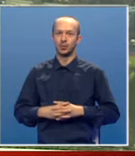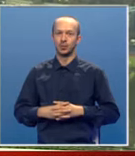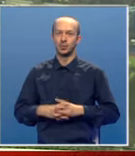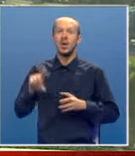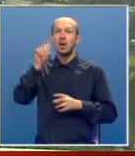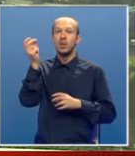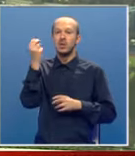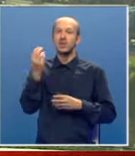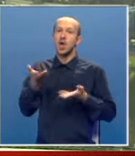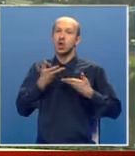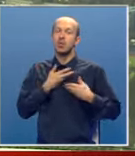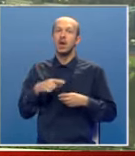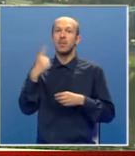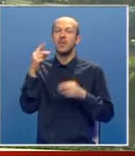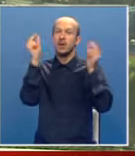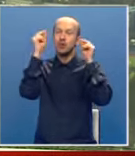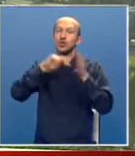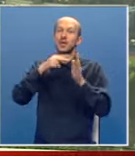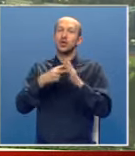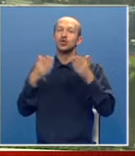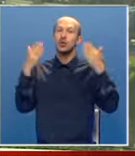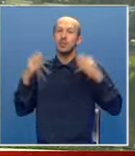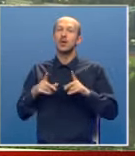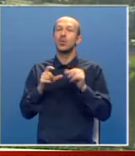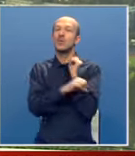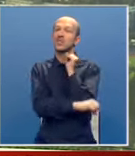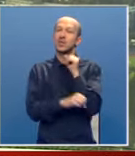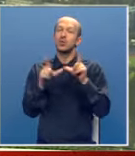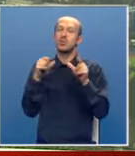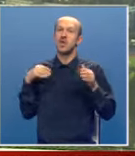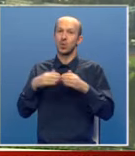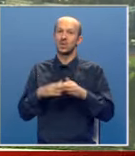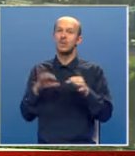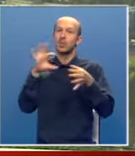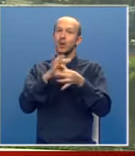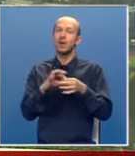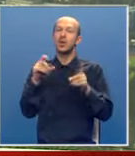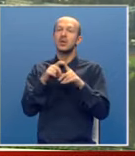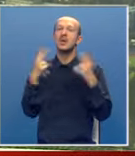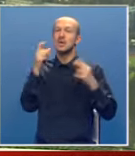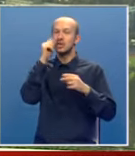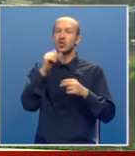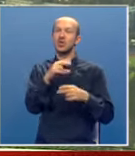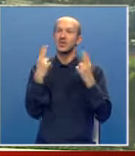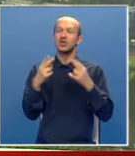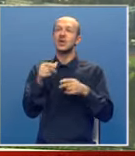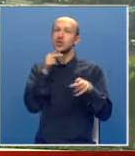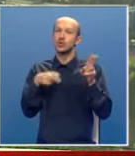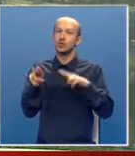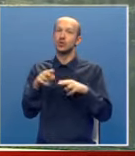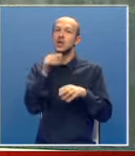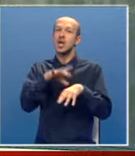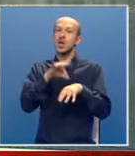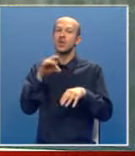Republika Srpska dobija prvi naučno-tehnološki park u Univerzitetu Banja Luci. Projekat je od nacionalnog značaja jer će poslužiti